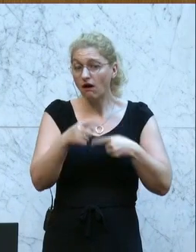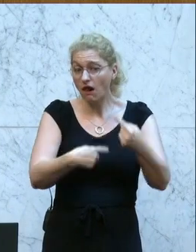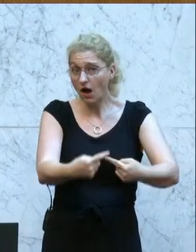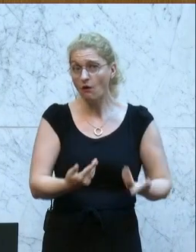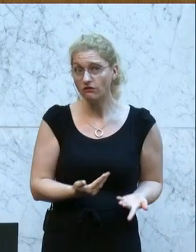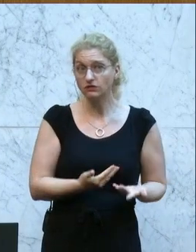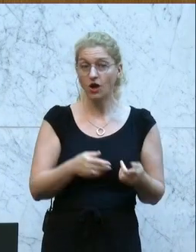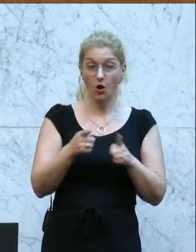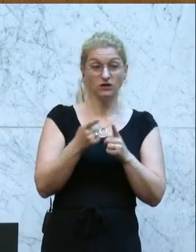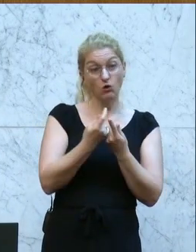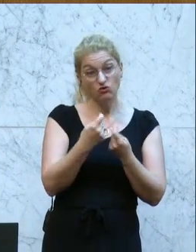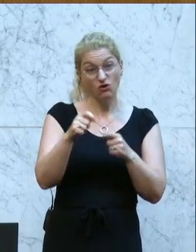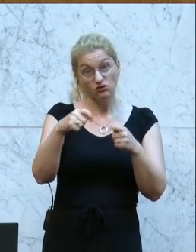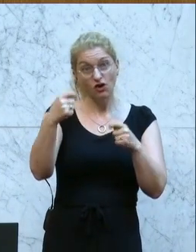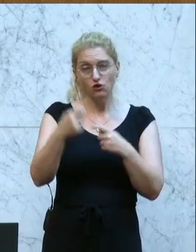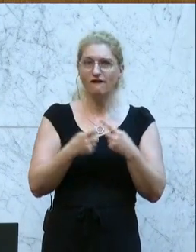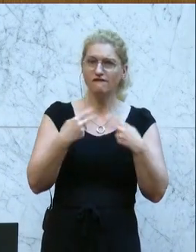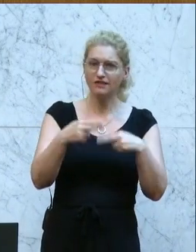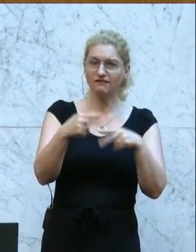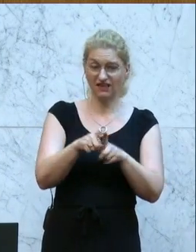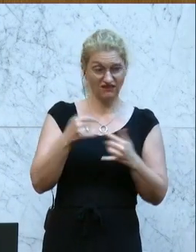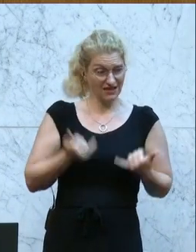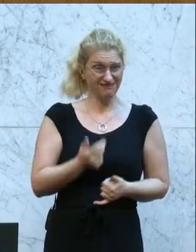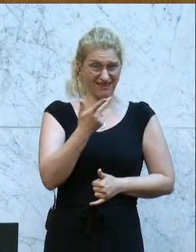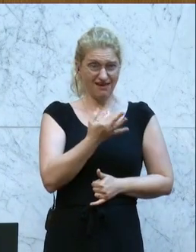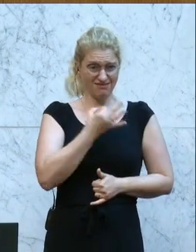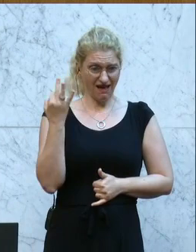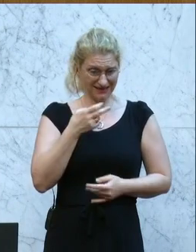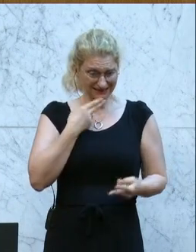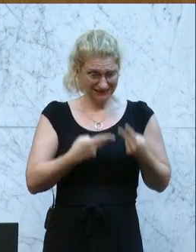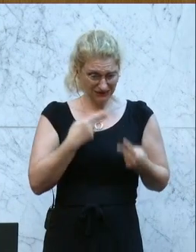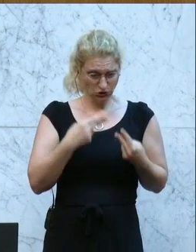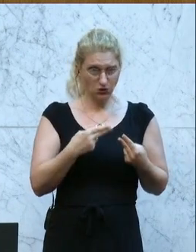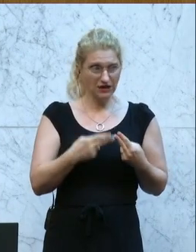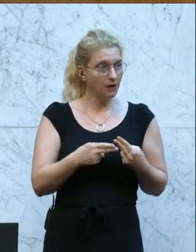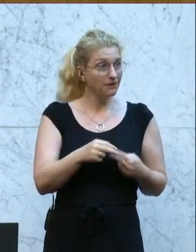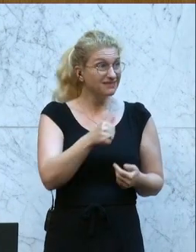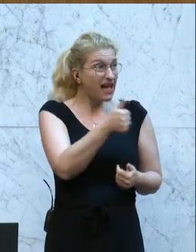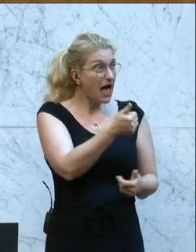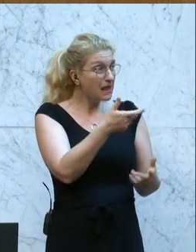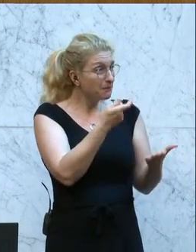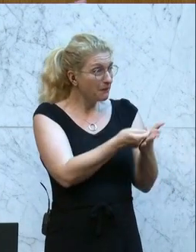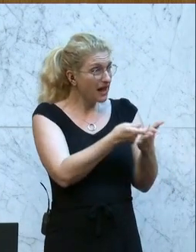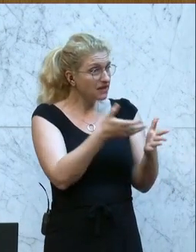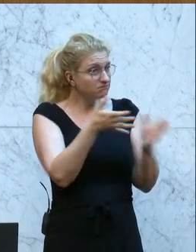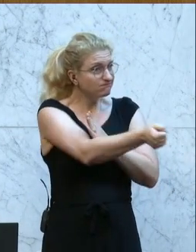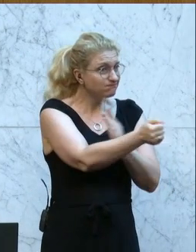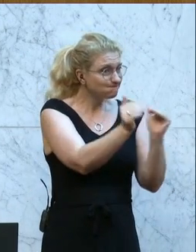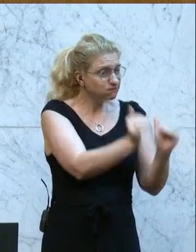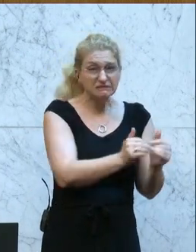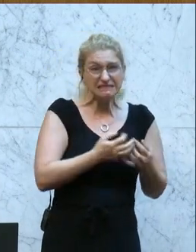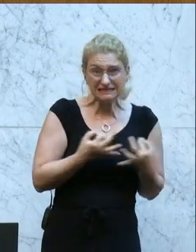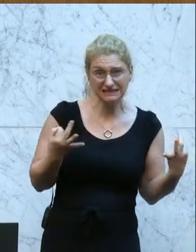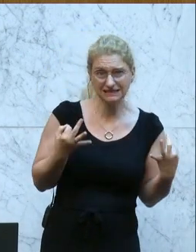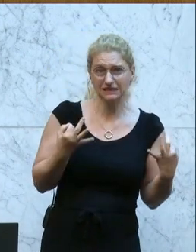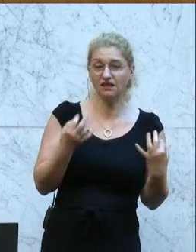Teuerung geht munter weiter. Wir haben jetzt drei Tage Sitzung, wo in keinen einzigen Preis eingegriffen wird, um auch das nochmal zu sagen. Also wir hätten ja jetzt wieder drei Tage